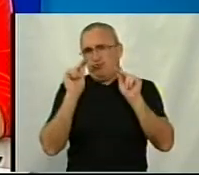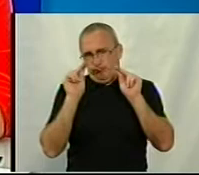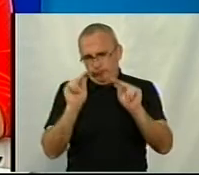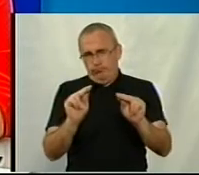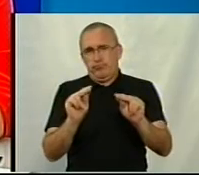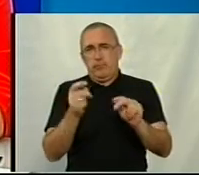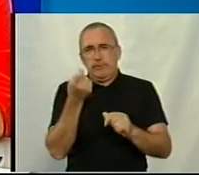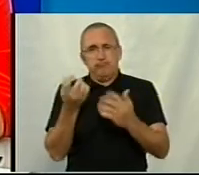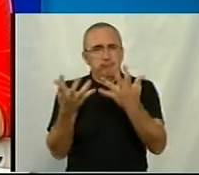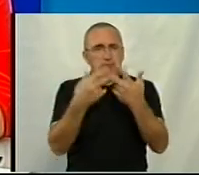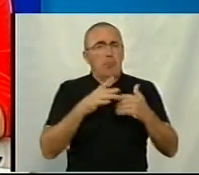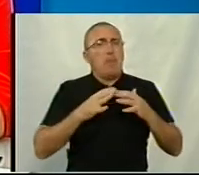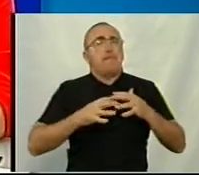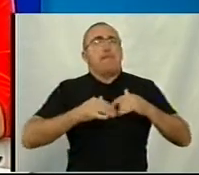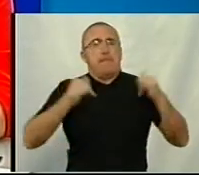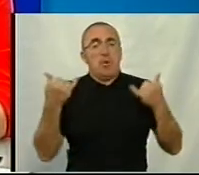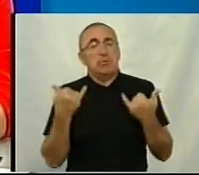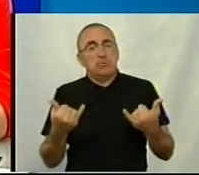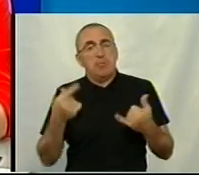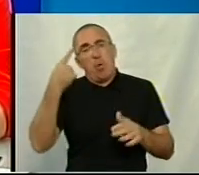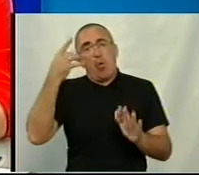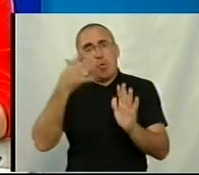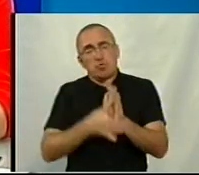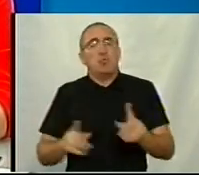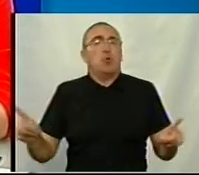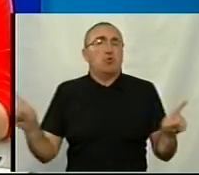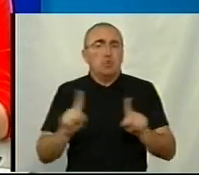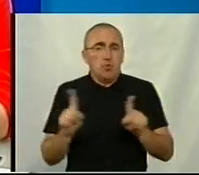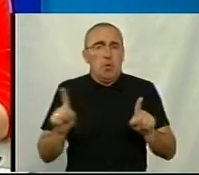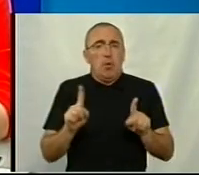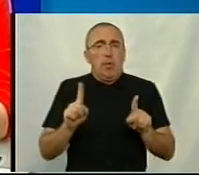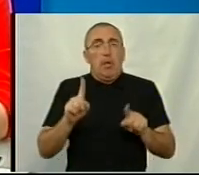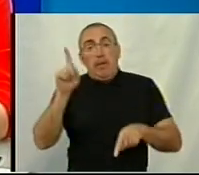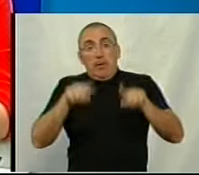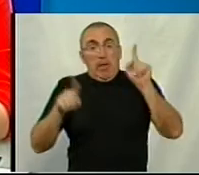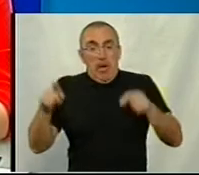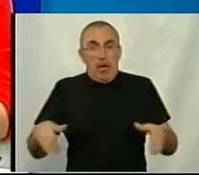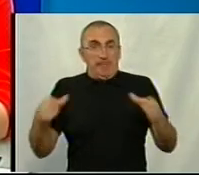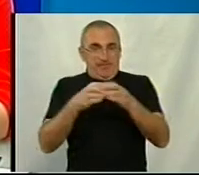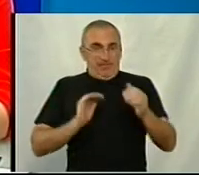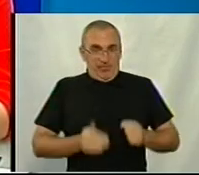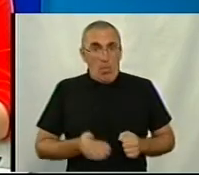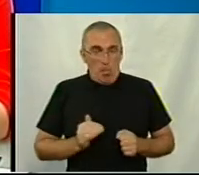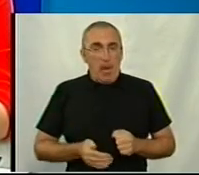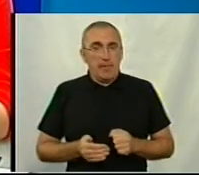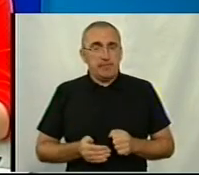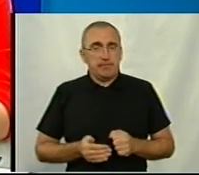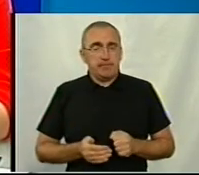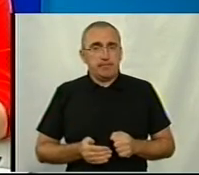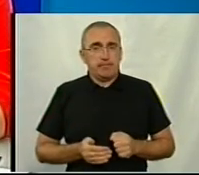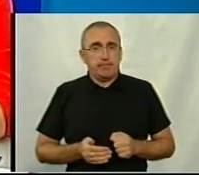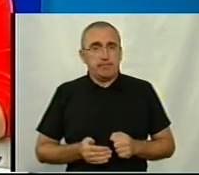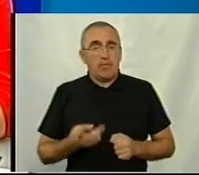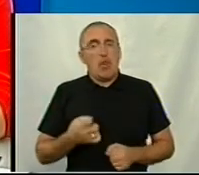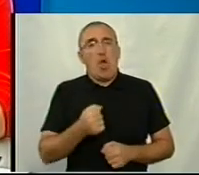були трішечки більші, тому що зараз ми розуміємо, що деякі компанії, ну,